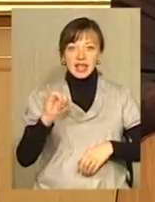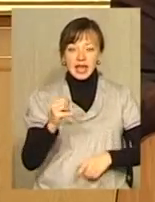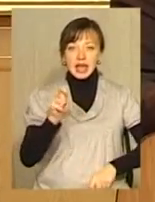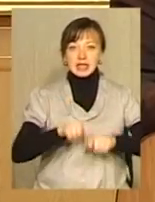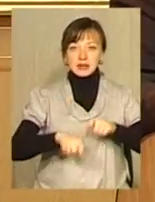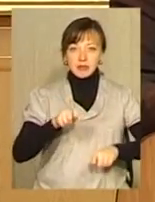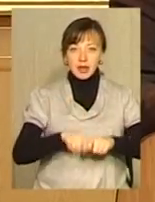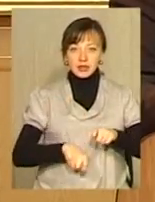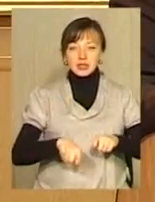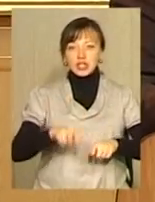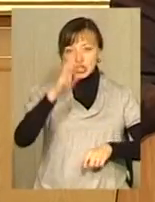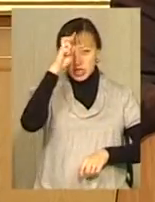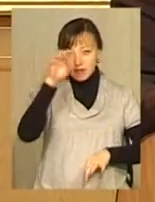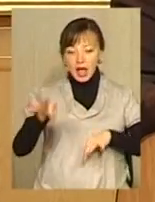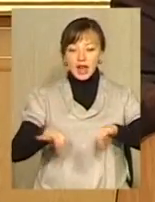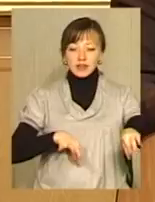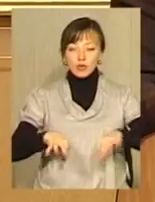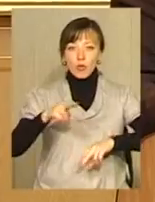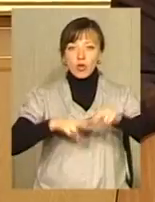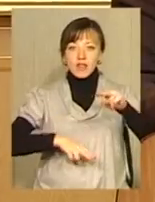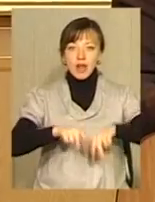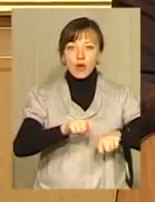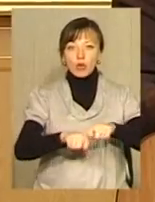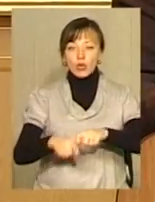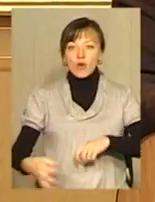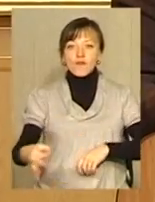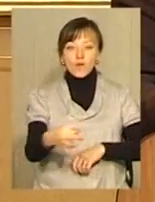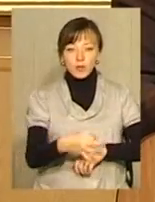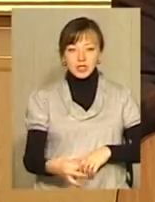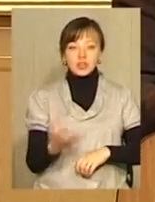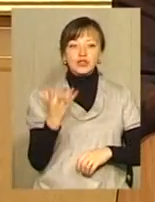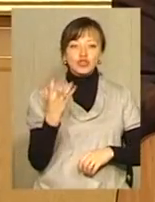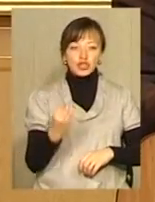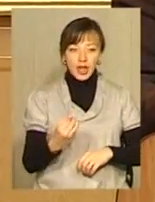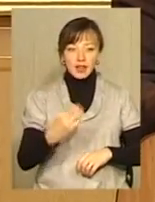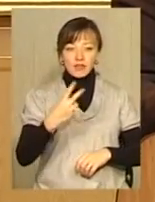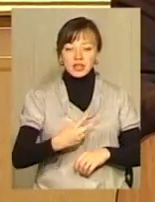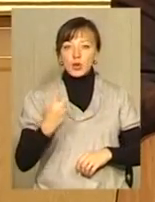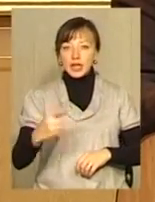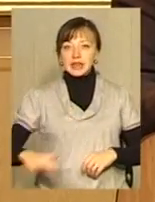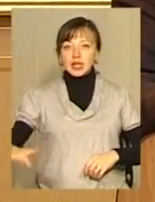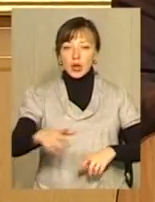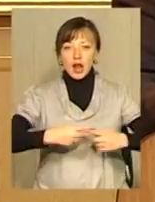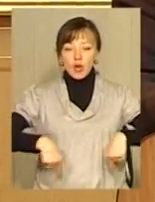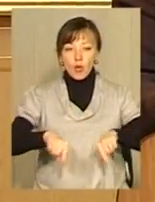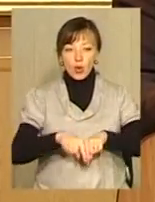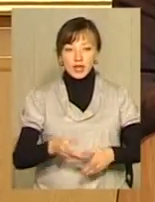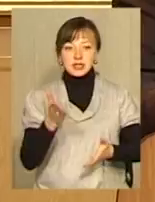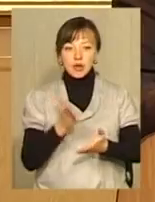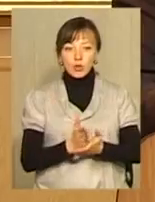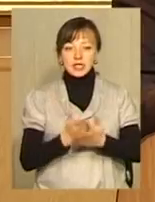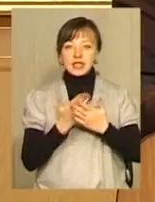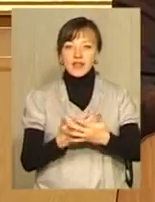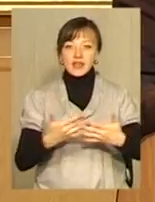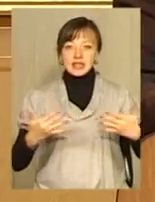державного архітектурно-будівельного контролю в області. Ще 21 територіальний орган знаходиться в